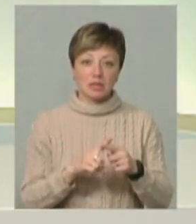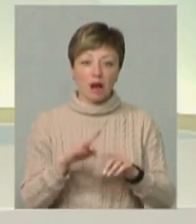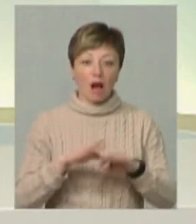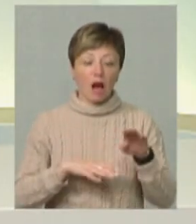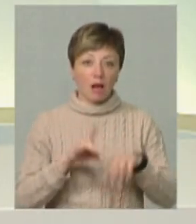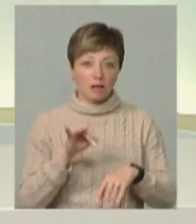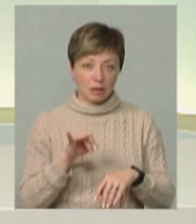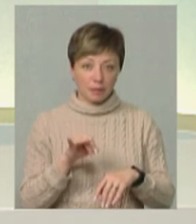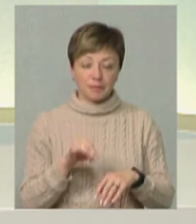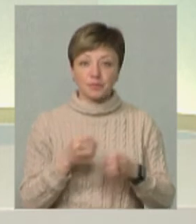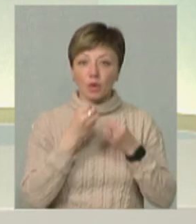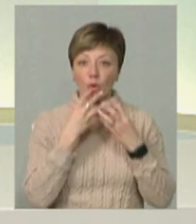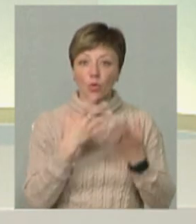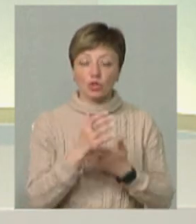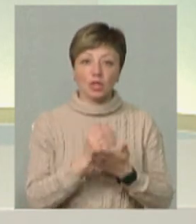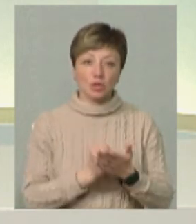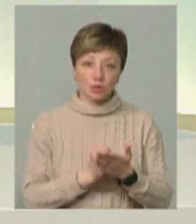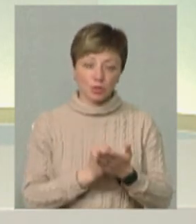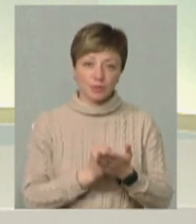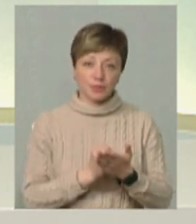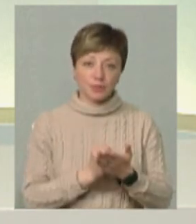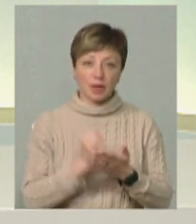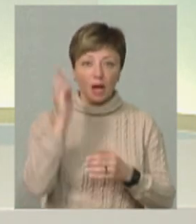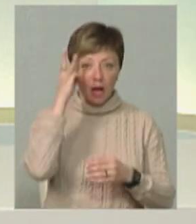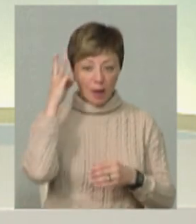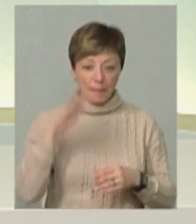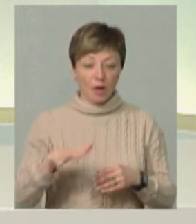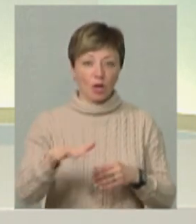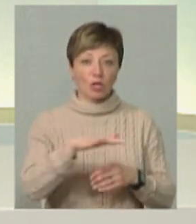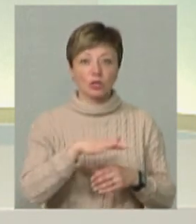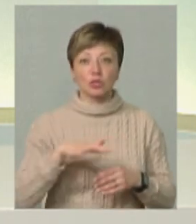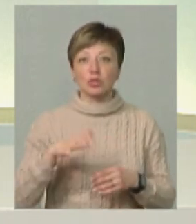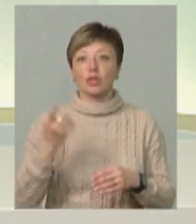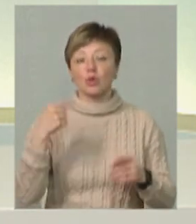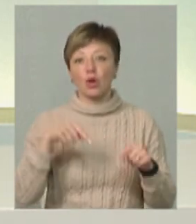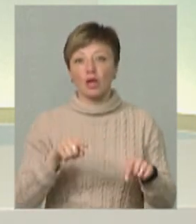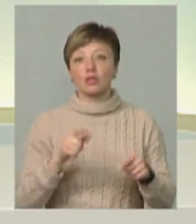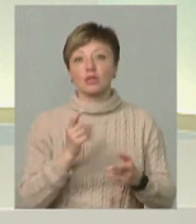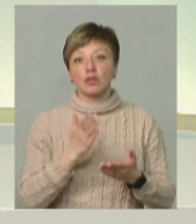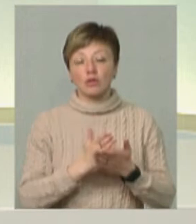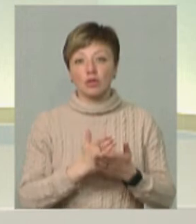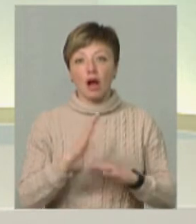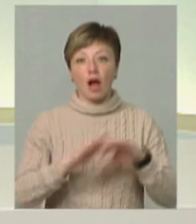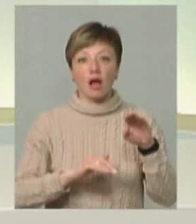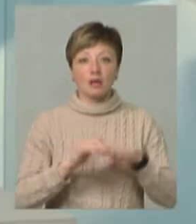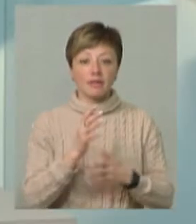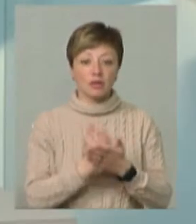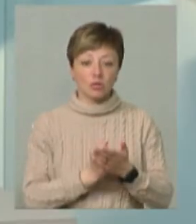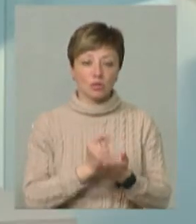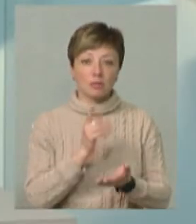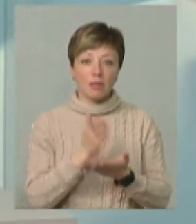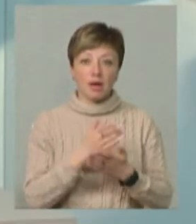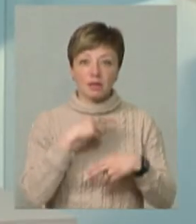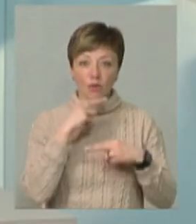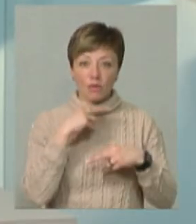кадровий хороший ресурс. Хмельниччина, до речі, володіє хорошим кадром ресурсів, мається на